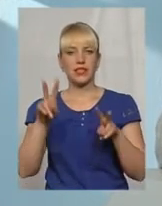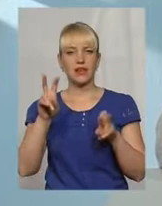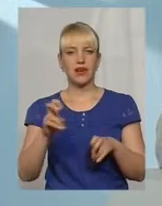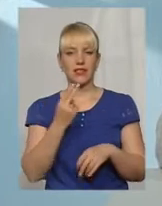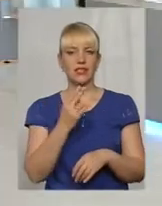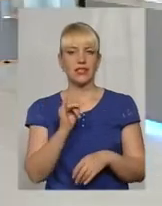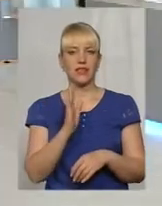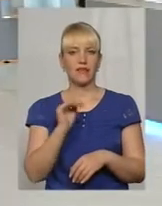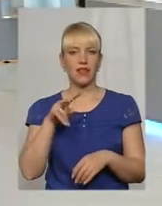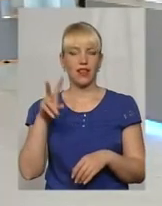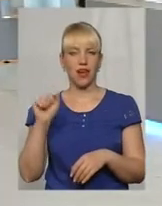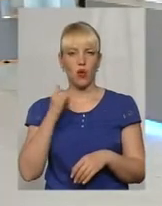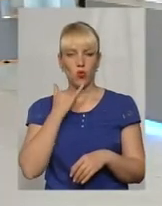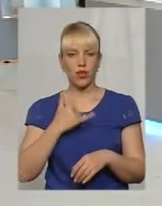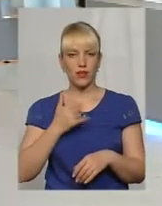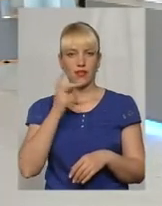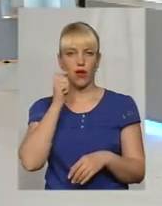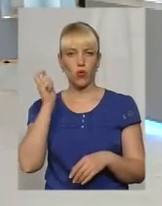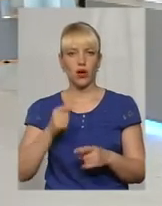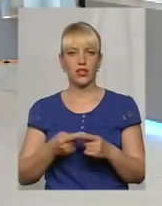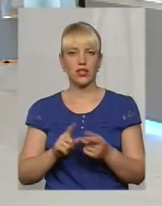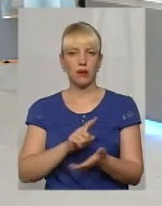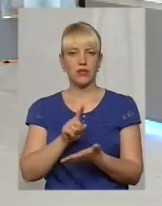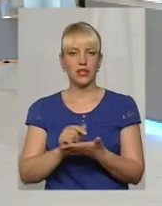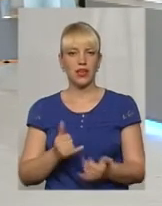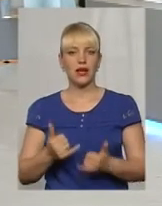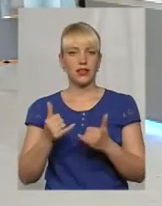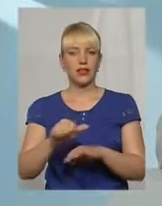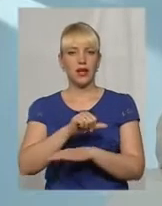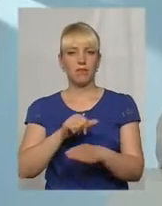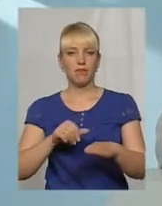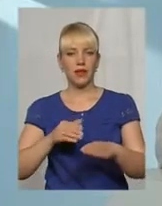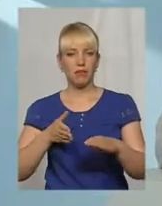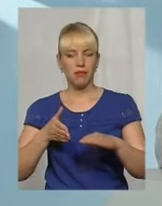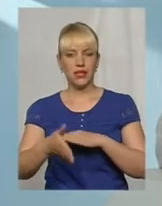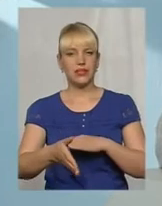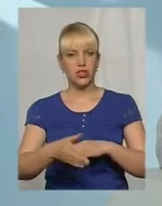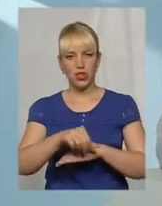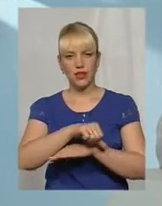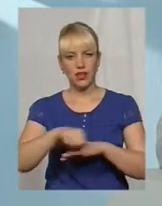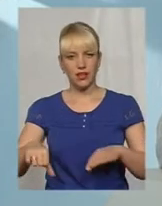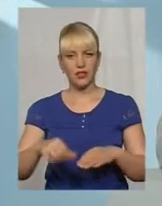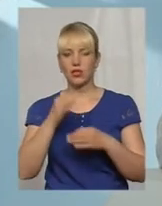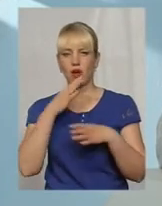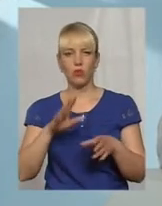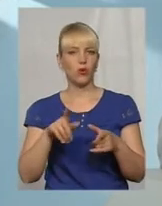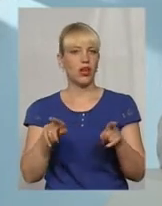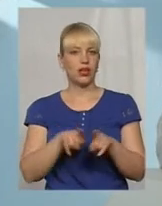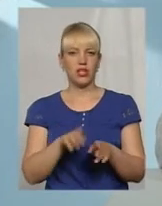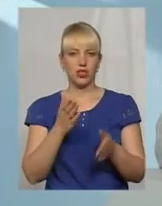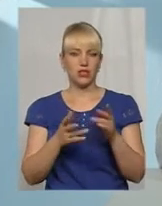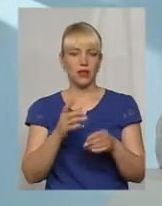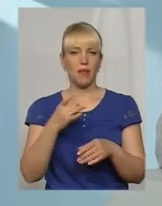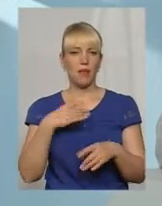«Цивілка» на Україні. Она обязательно для пересечення границей, любой, любой границей, даже если мы Беларусью пересекаємо,